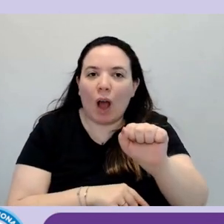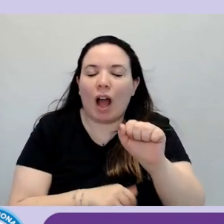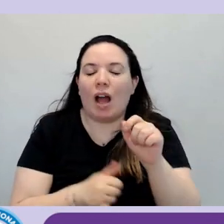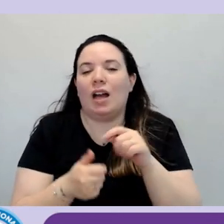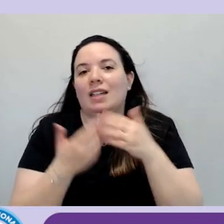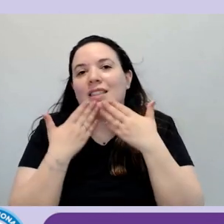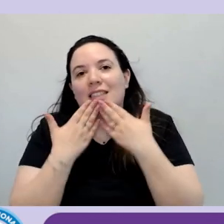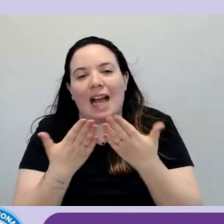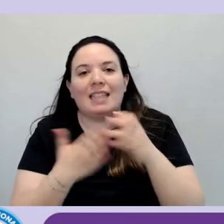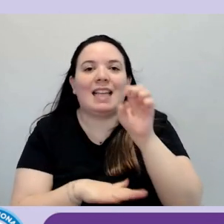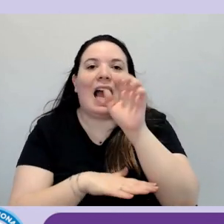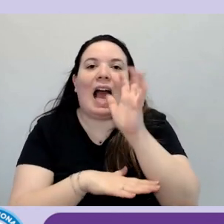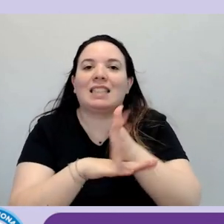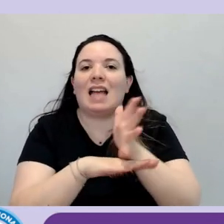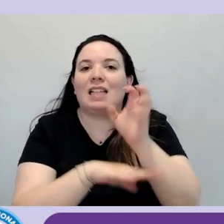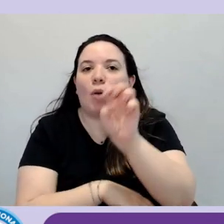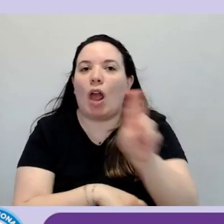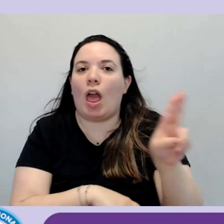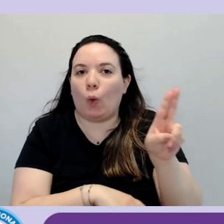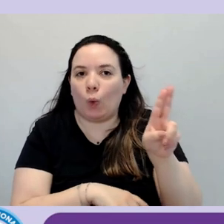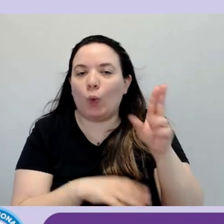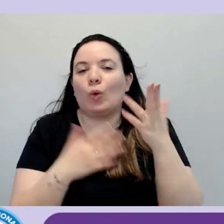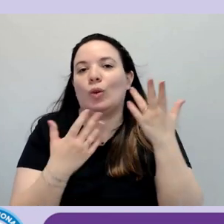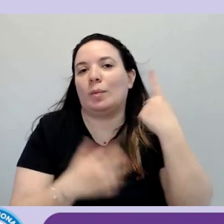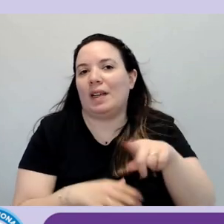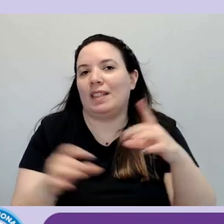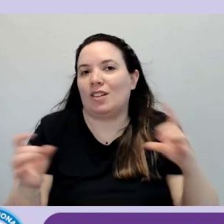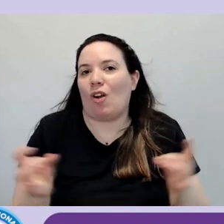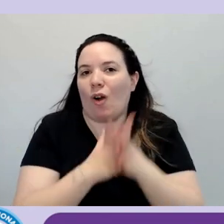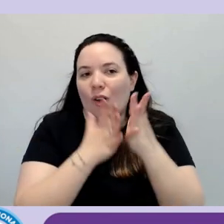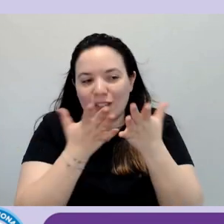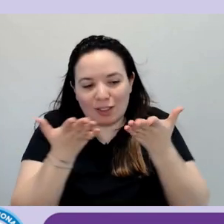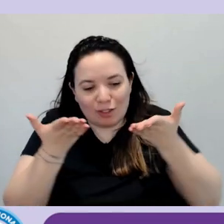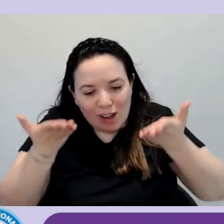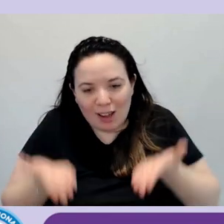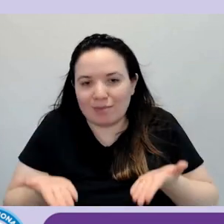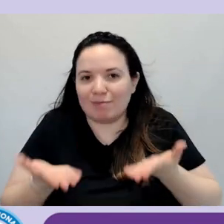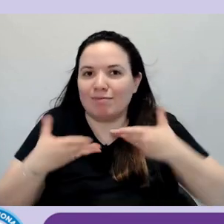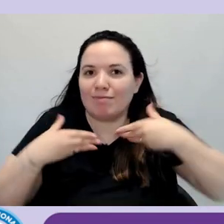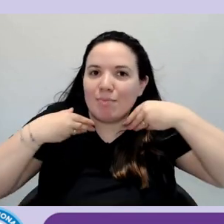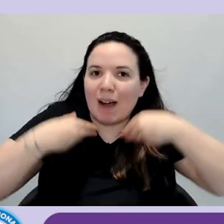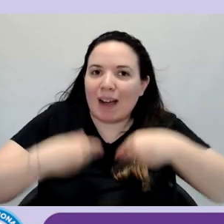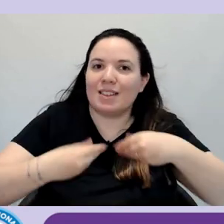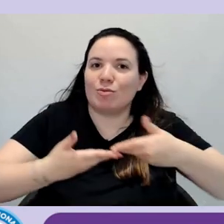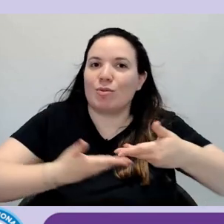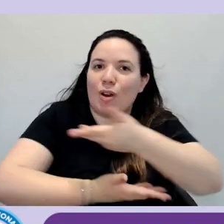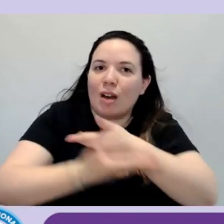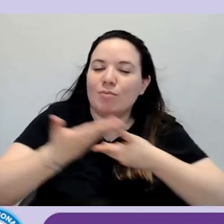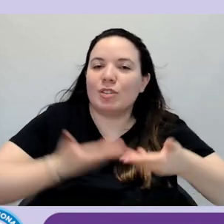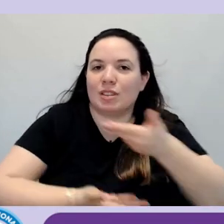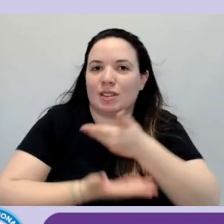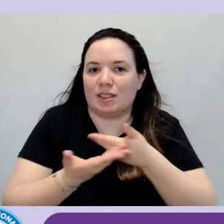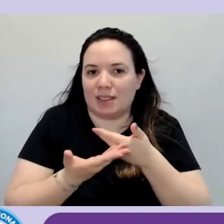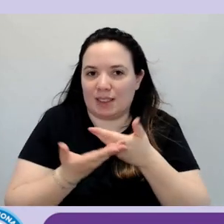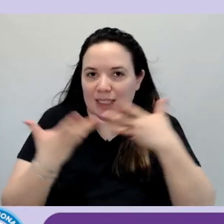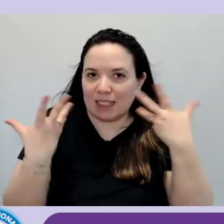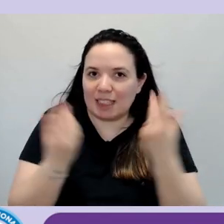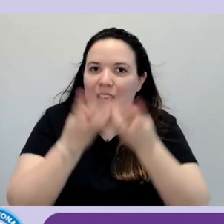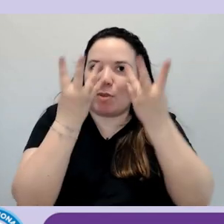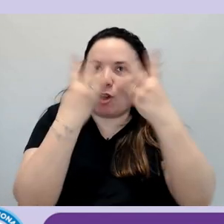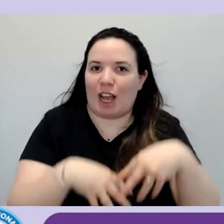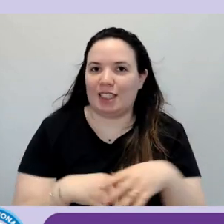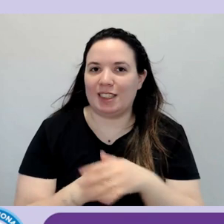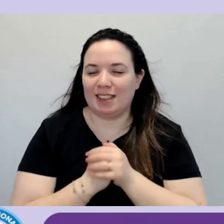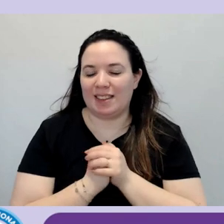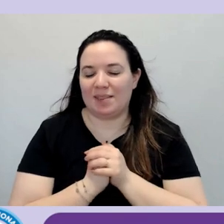Accessible EU per l'opportunità di di partecipare e soprattutto di di coorganizzare l